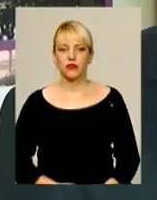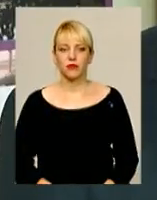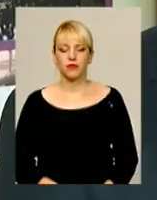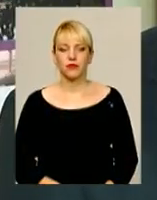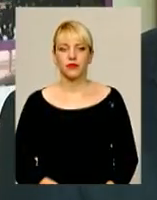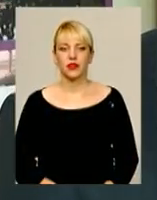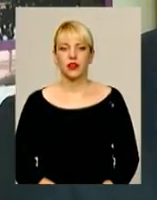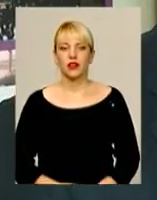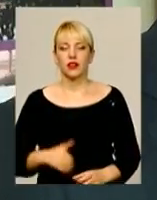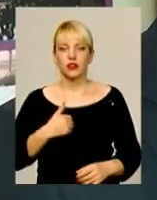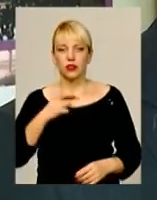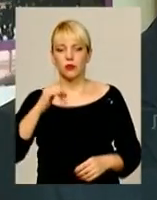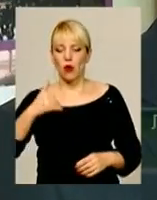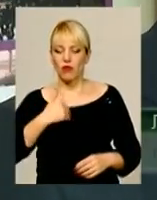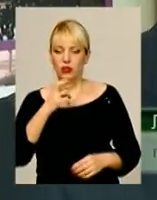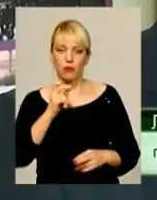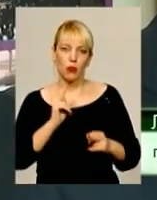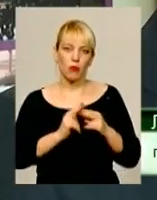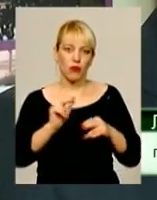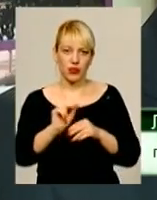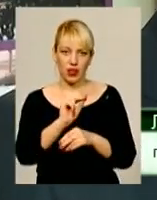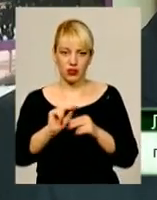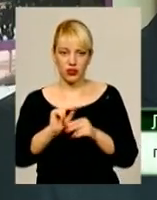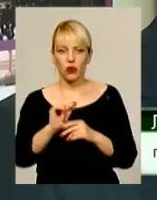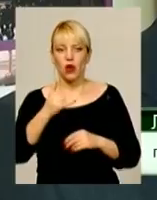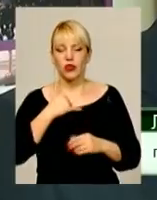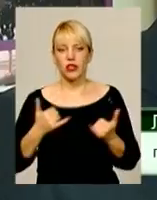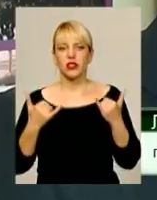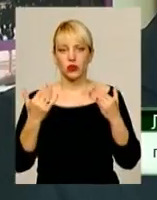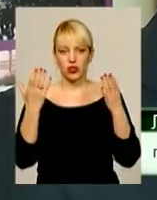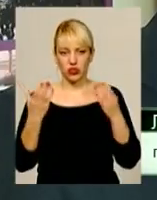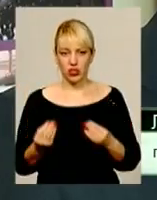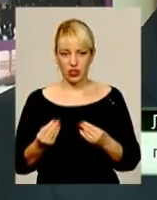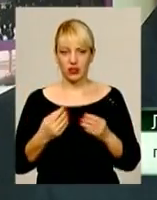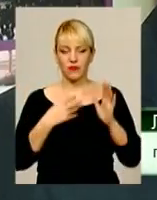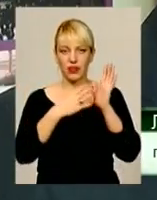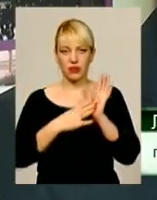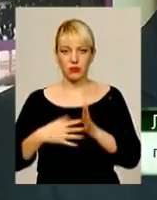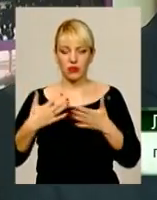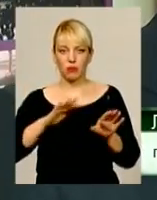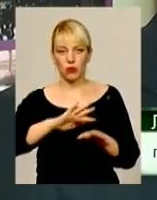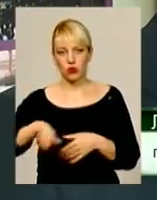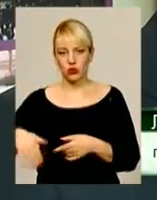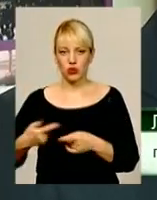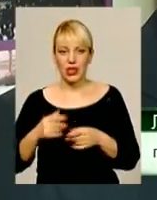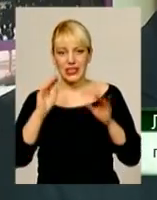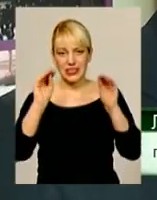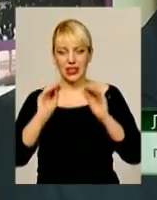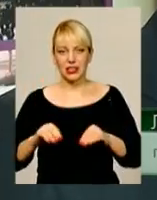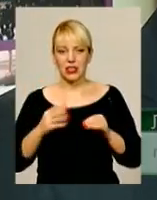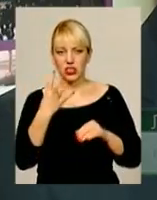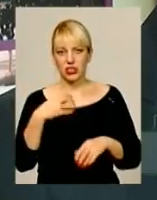Хотілося говорити дійсно про профілактику. У нас на сьогоднішній день 9 місяців пройшло, якраз статистика,